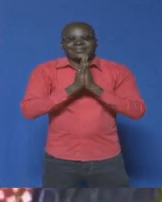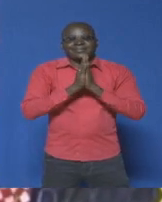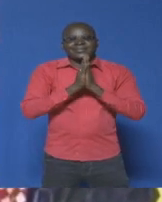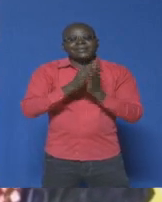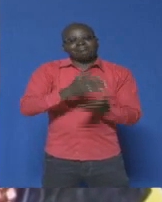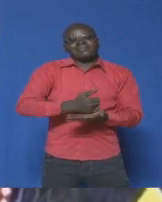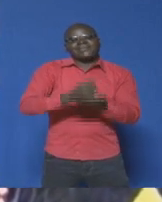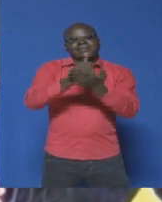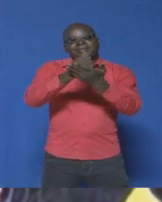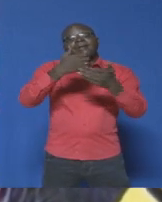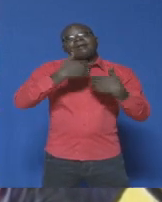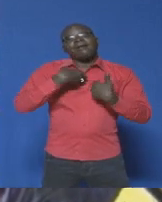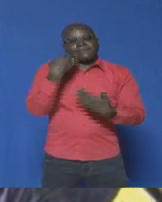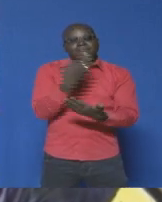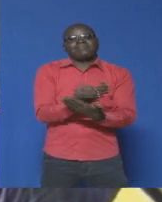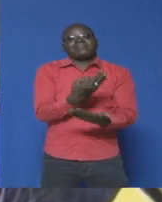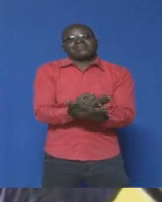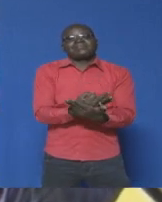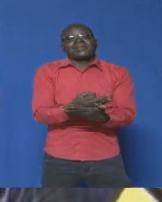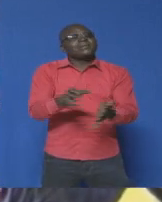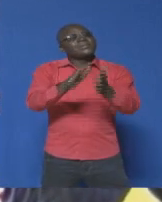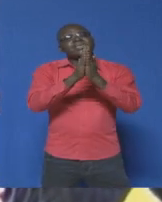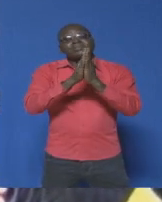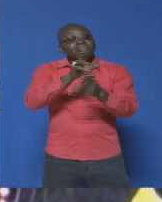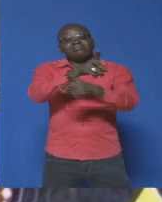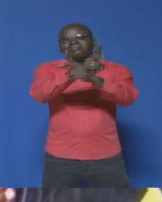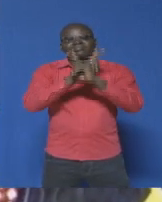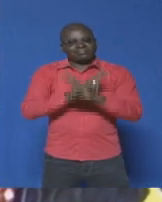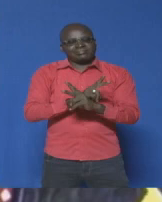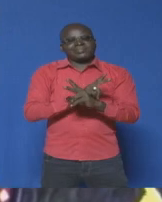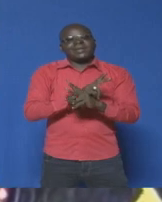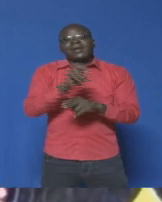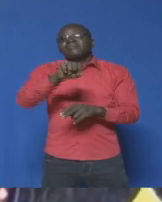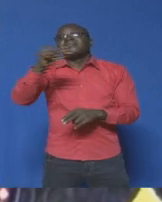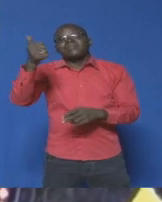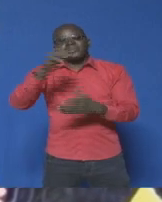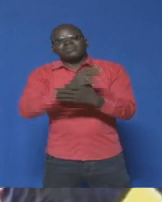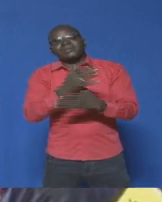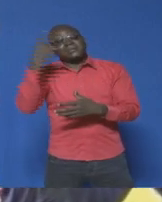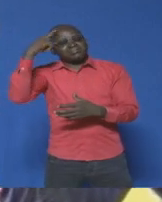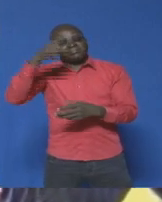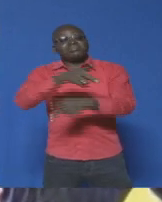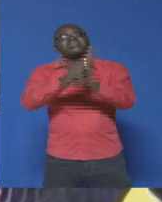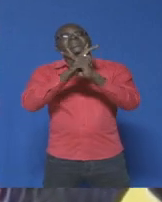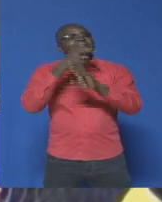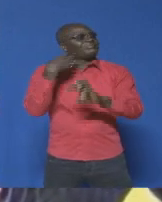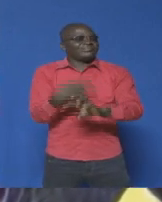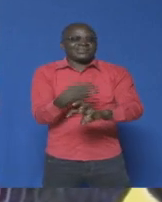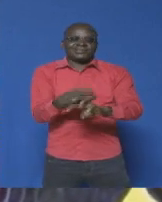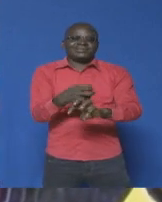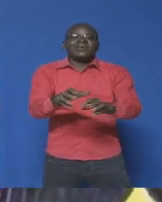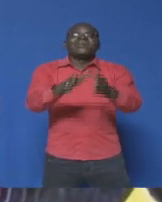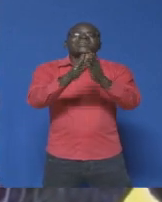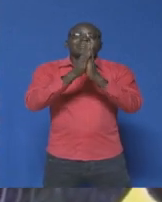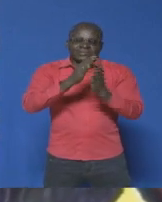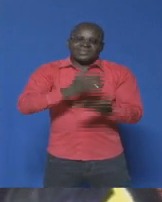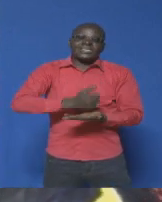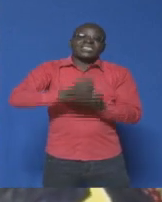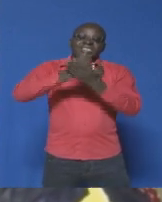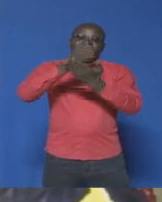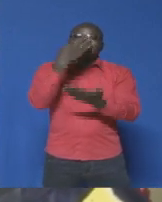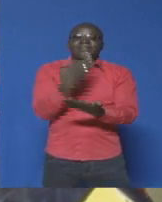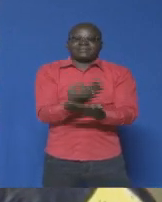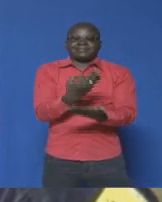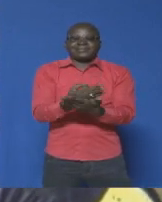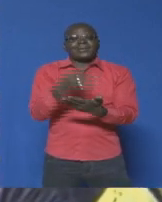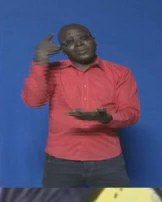avoir un fonds. On ne demande pas un prêt, parce que d'un pays à un autre, le prêt c'est difficile. Mais on demande quand même un soutien financier pour que les femmes